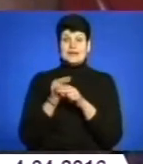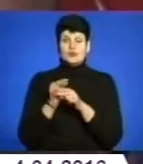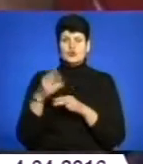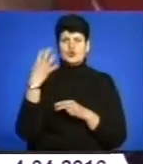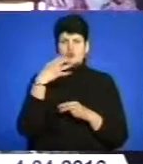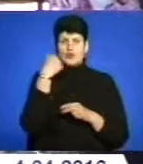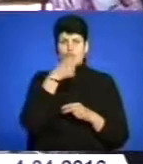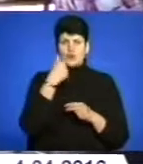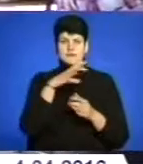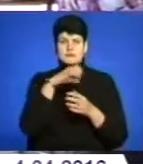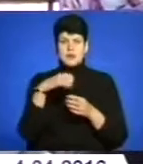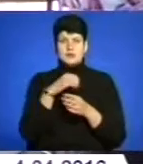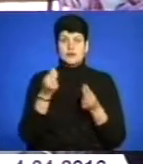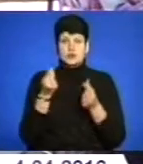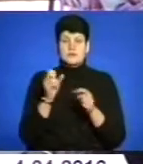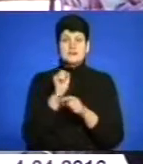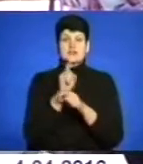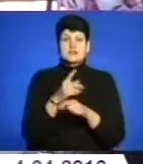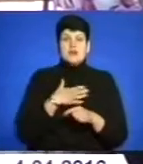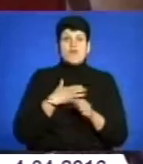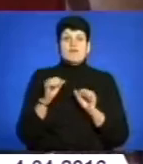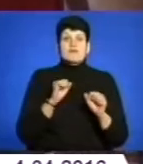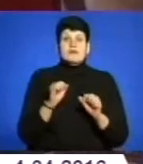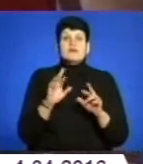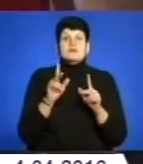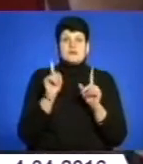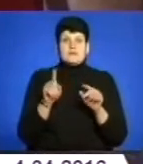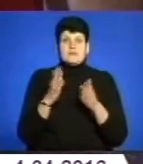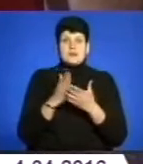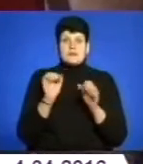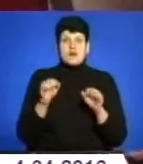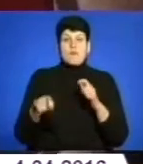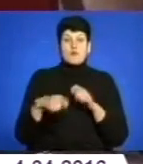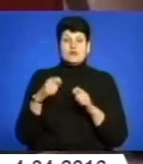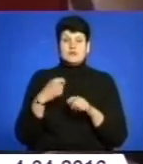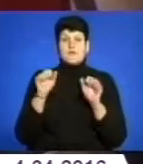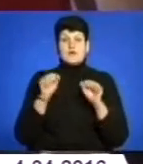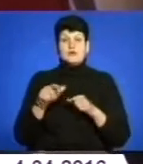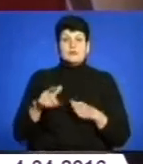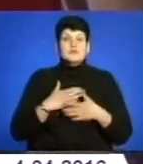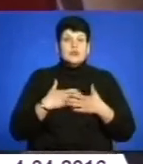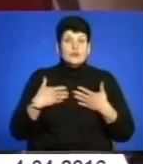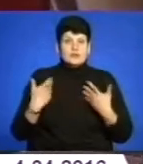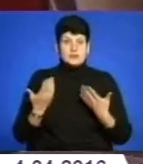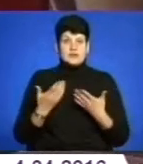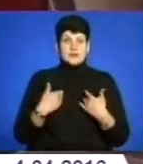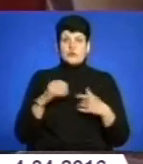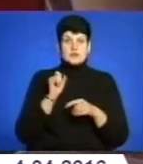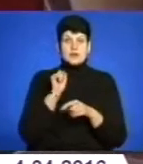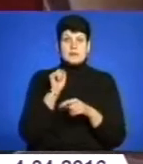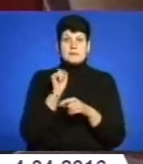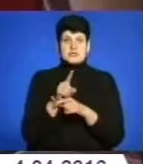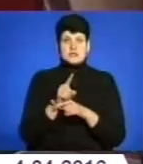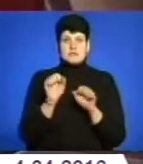зрели нас гроші. Призначать нам управителя, від яких маєте право порушувати права людини. Якщо людина не хоче, ви не маєте право призначати свого